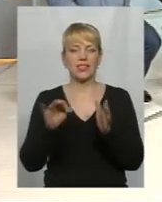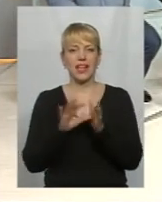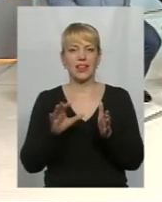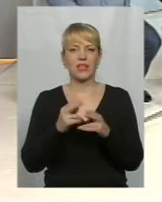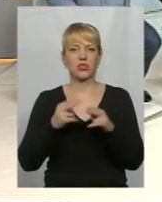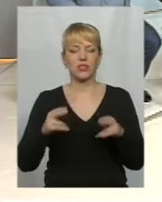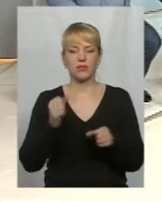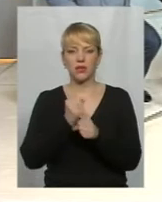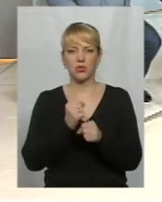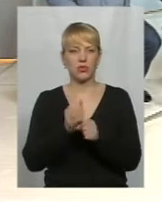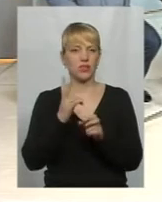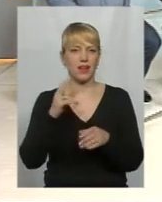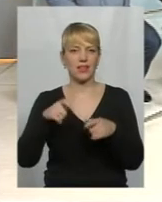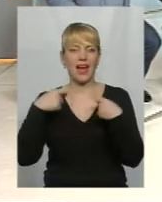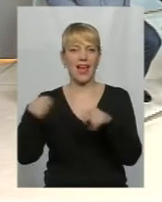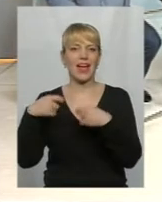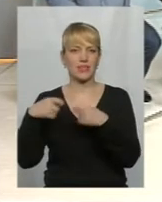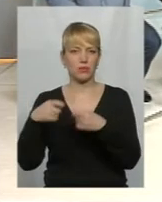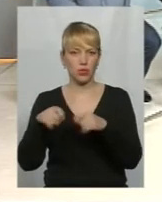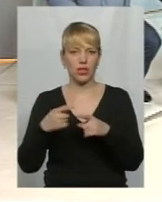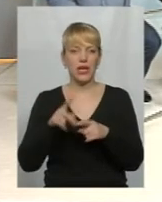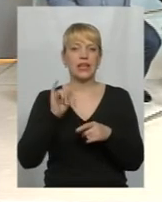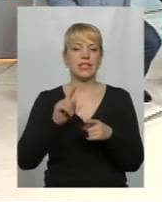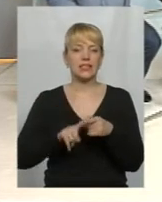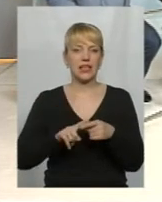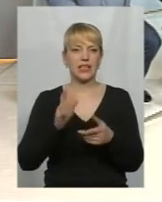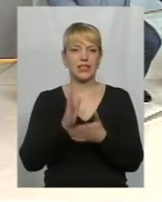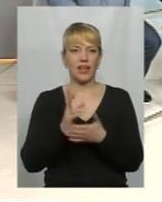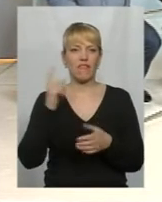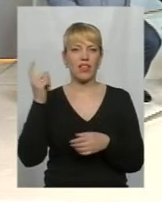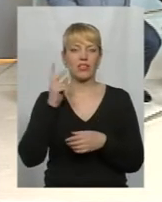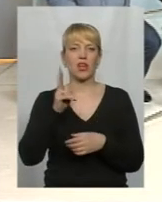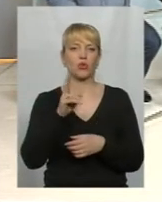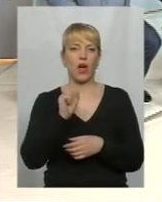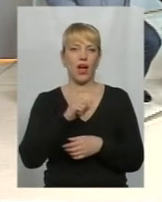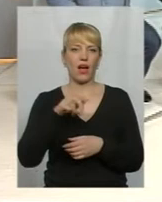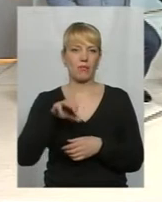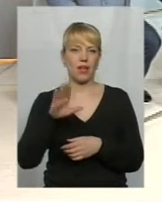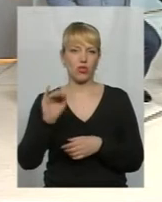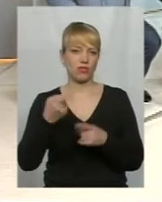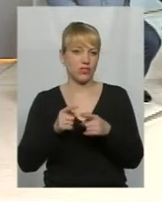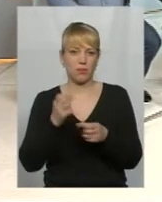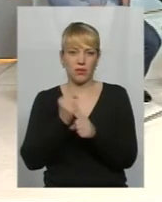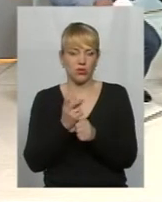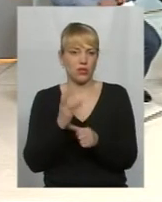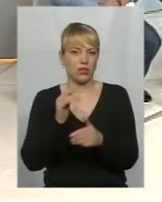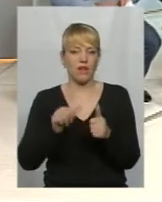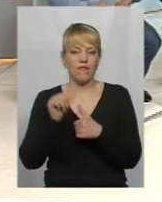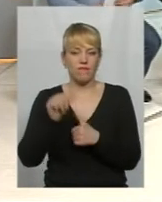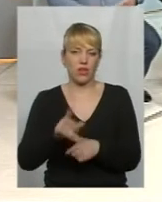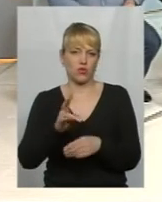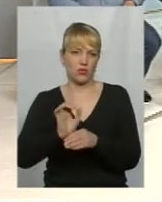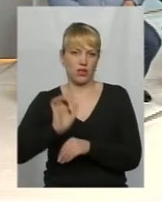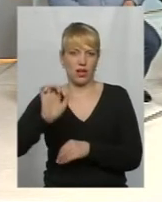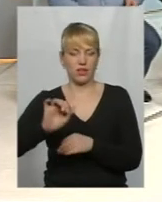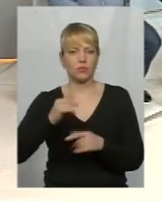виключно на експорт. Ця Бурштинська електростанція є у власності Ахмету. Вона виключно на експорт працює. Будемо говорити, чому на